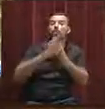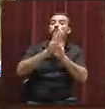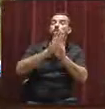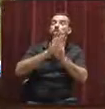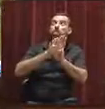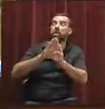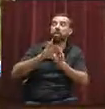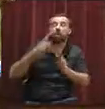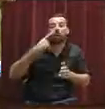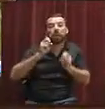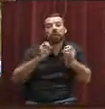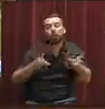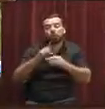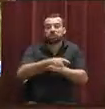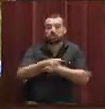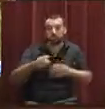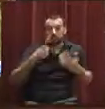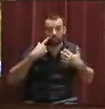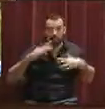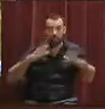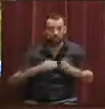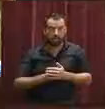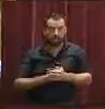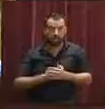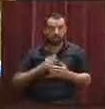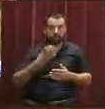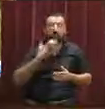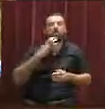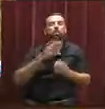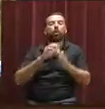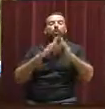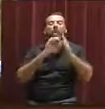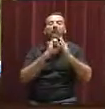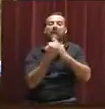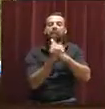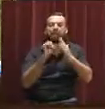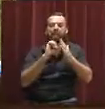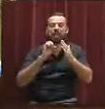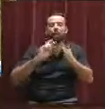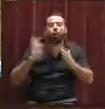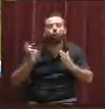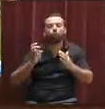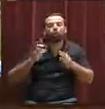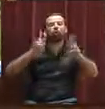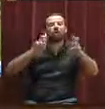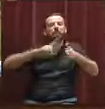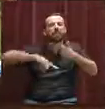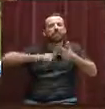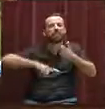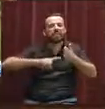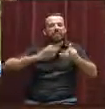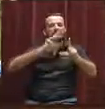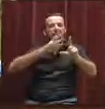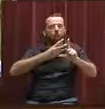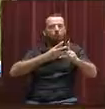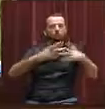demostrat, per exemple, les multes que s'expedien que s'han obert a Airbnb, a TripAdvisor i a HomeAway per un valor de 900.000 euros